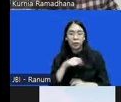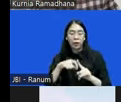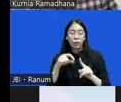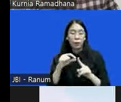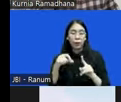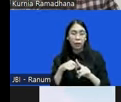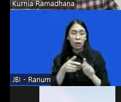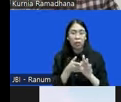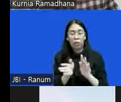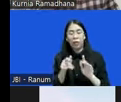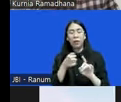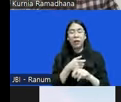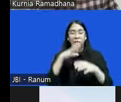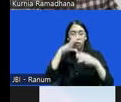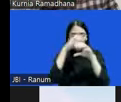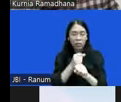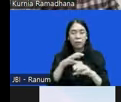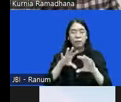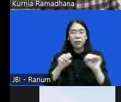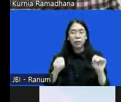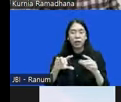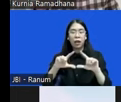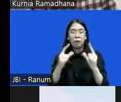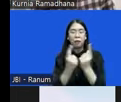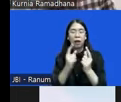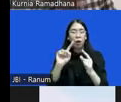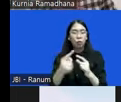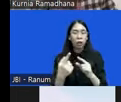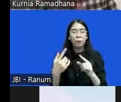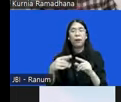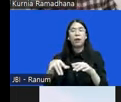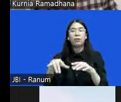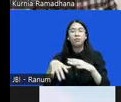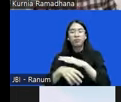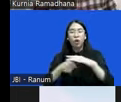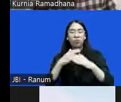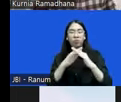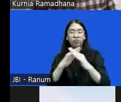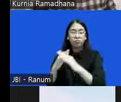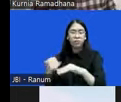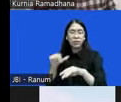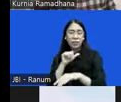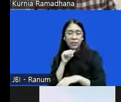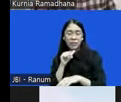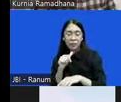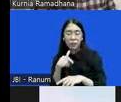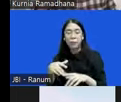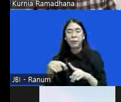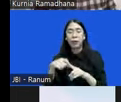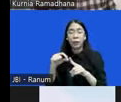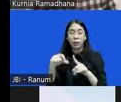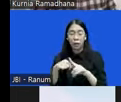dan melenceng dari konsep kerja lembaga utama pemberantasan korupsi, yaitu KPK. Dimana berdasarkan undang-undang KPK,